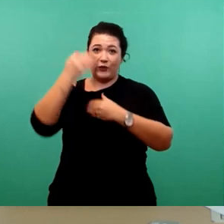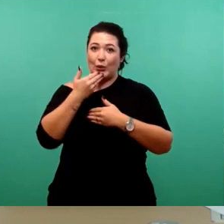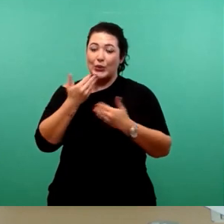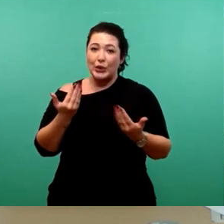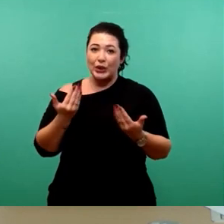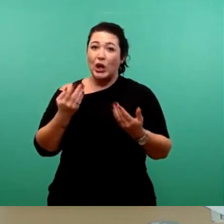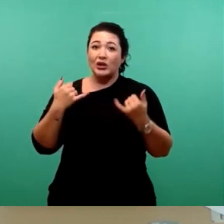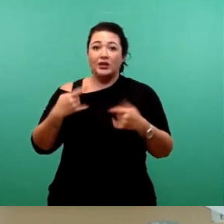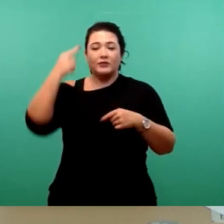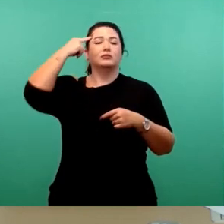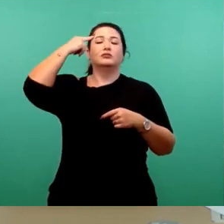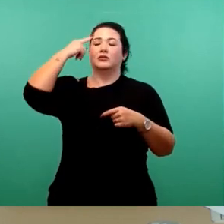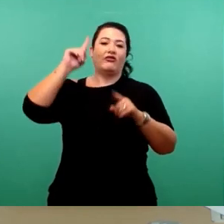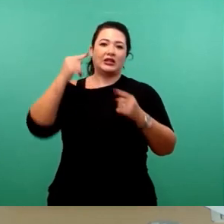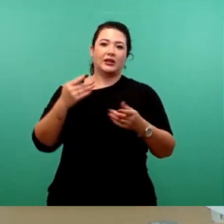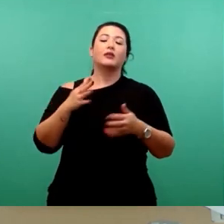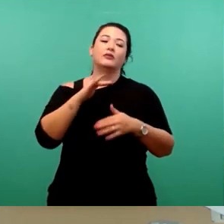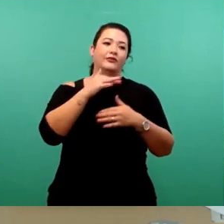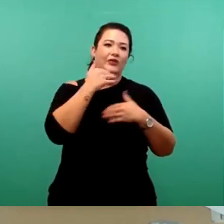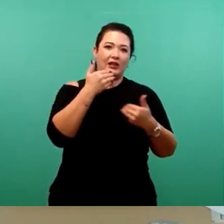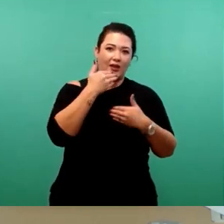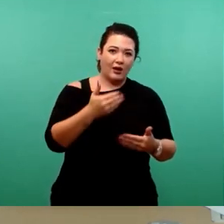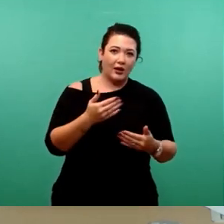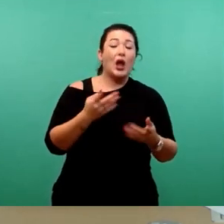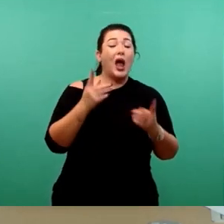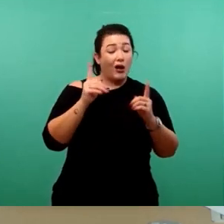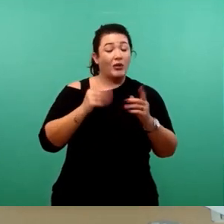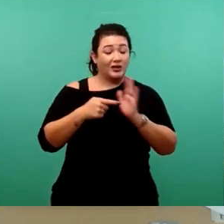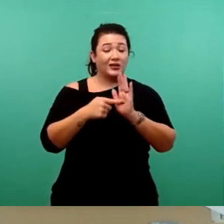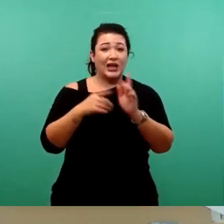Kopf. Dann bedanke ich mich und das Ganze zeigt natürlich, wie dringend der Neubau ist.